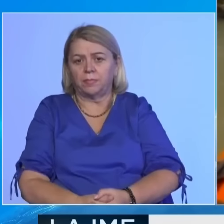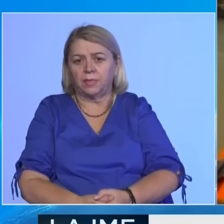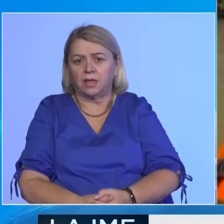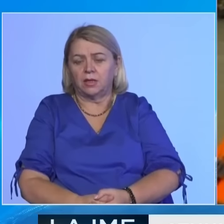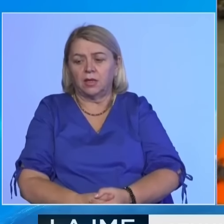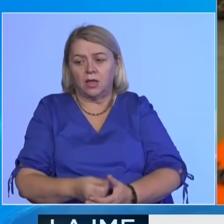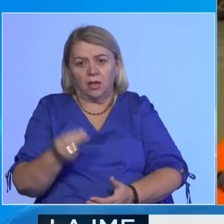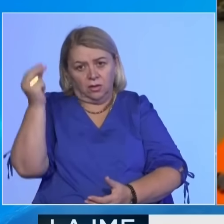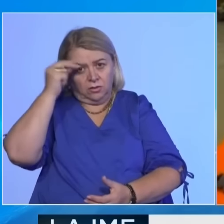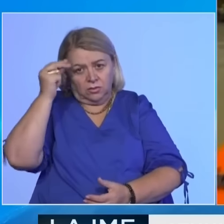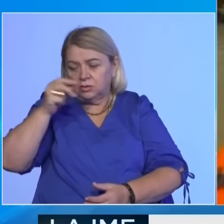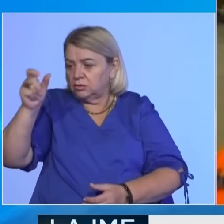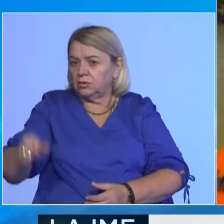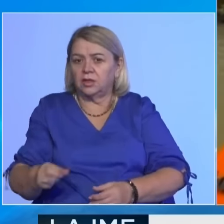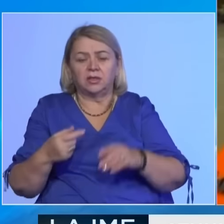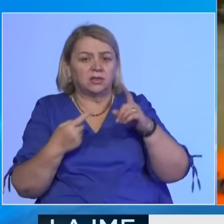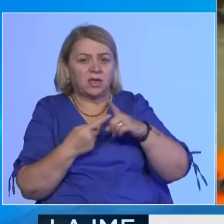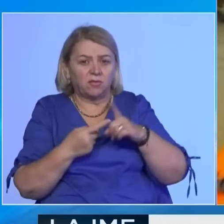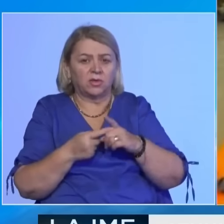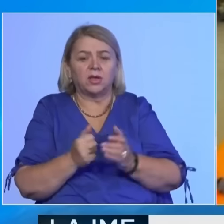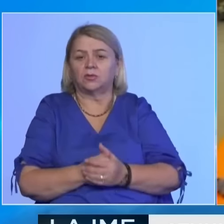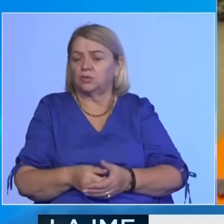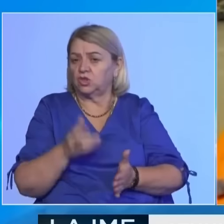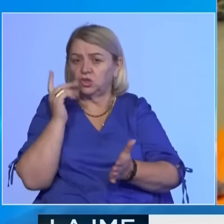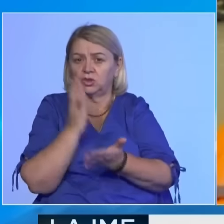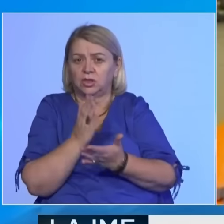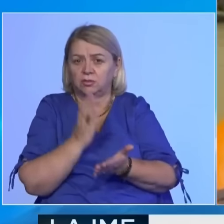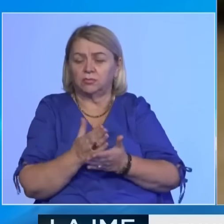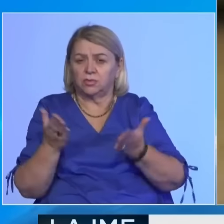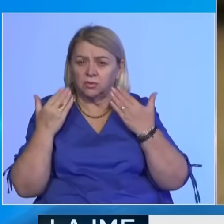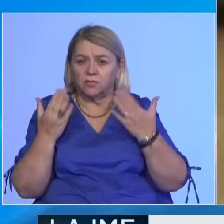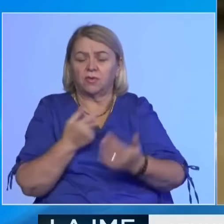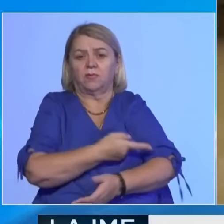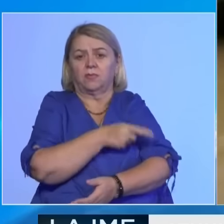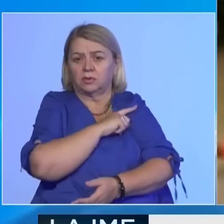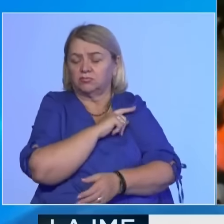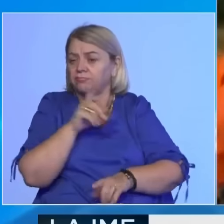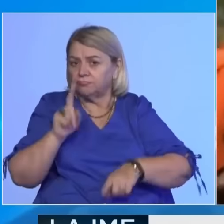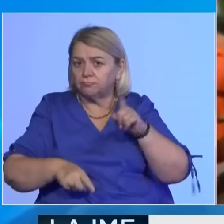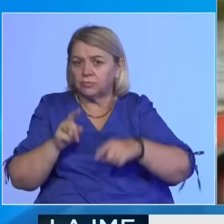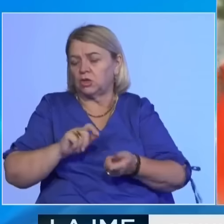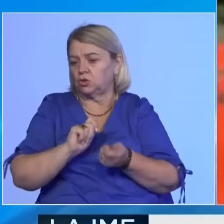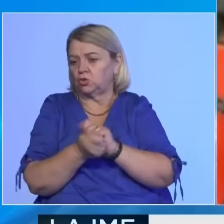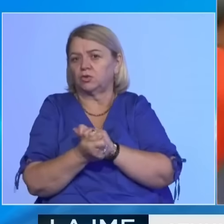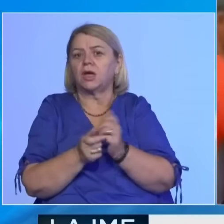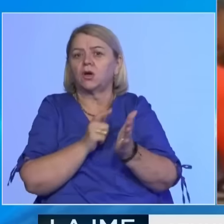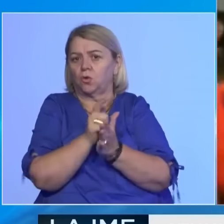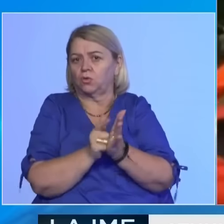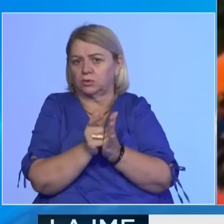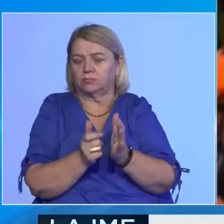Shkenstarët thunë se tajfunet dhe uraganet po bëhen gjithë një e më të fuqishme dhe më të shpeshta me ndryshimet klimatike.